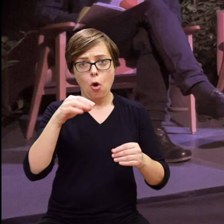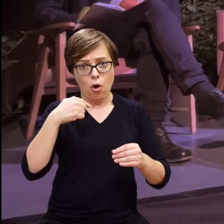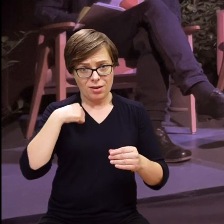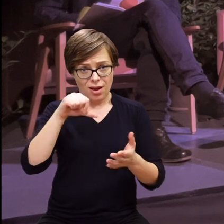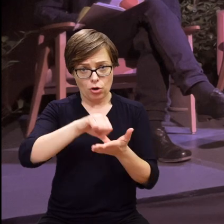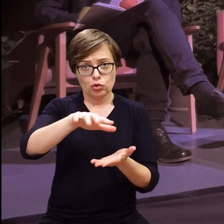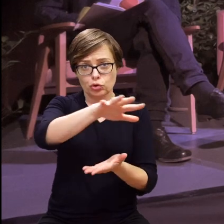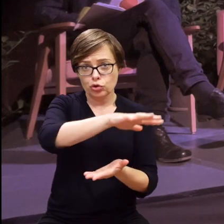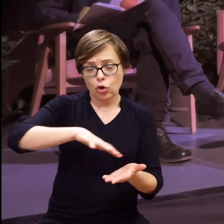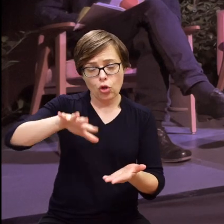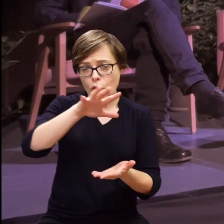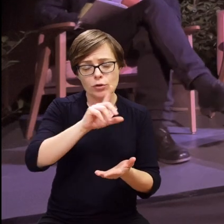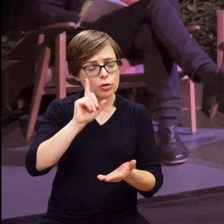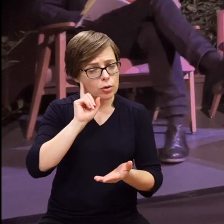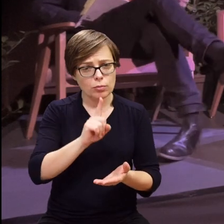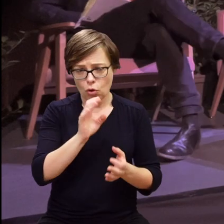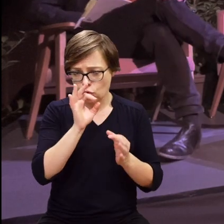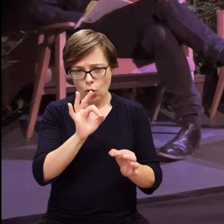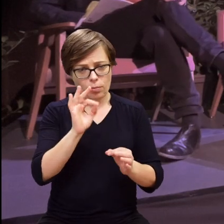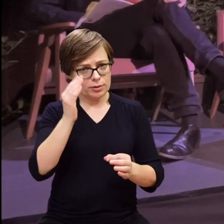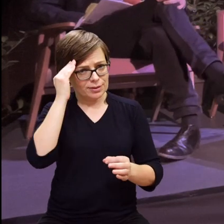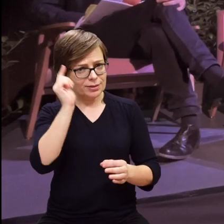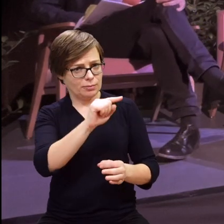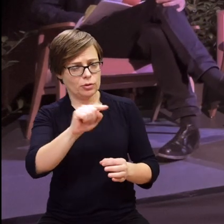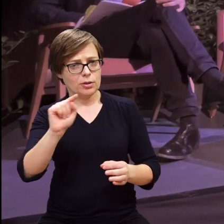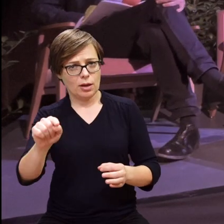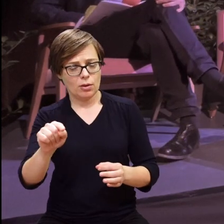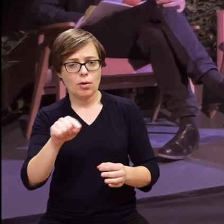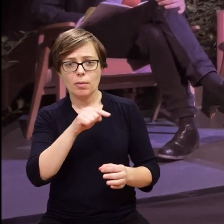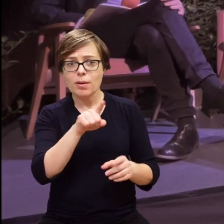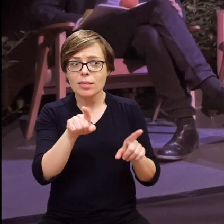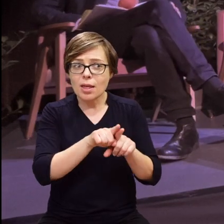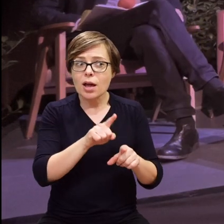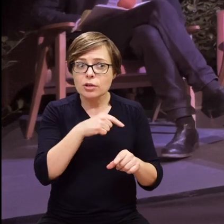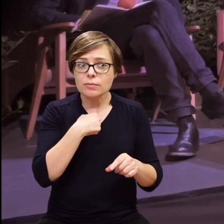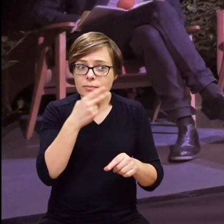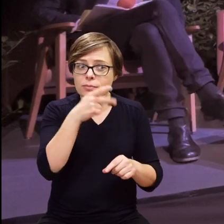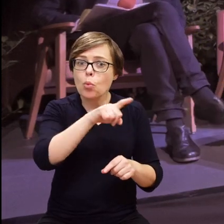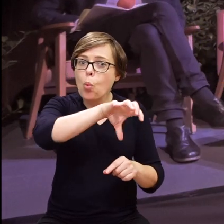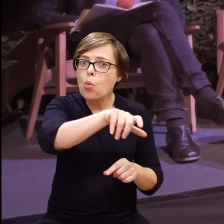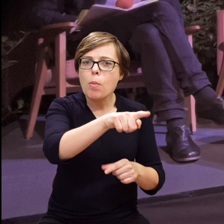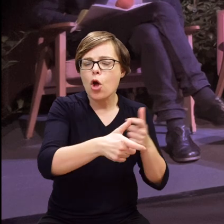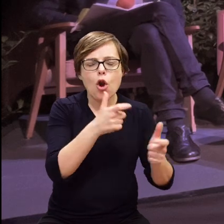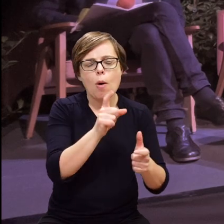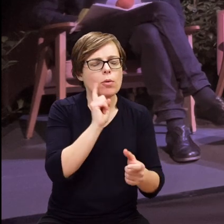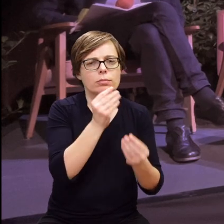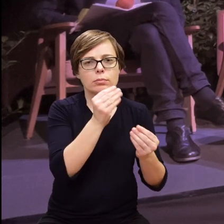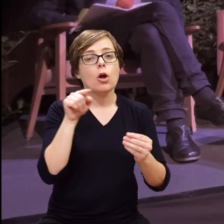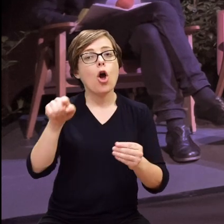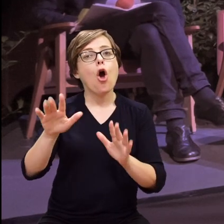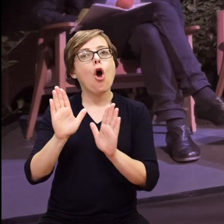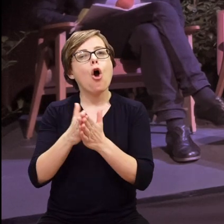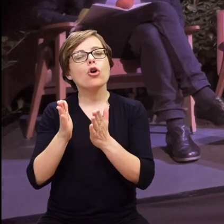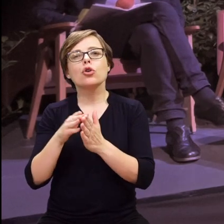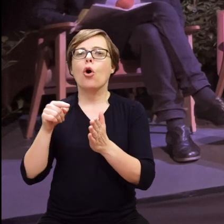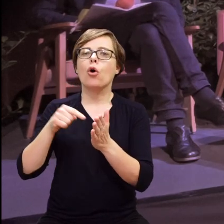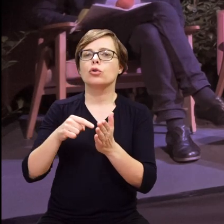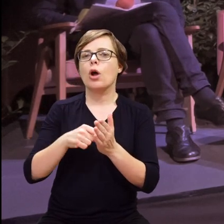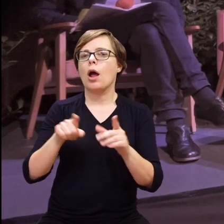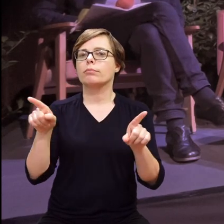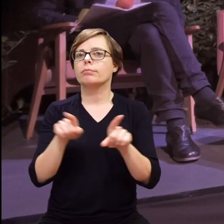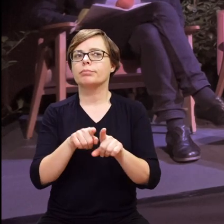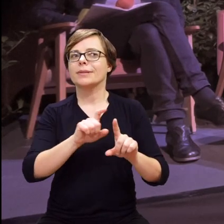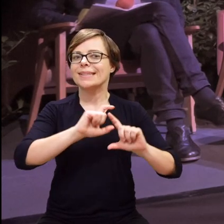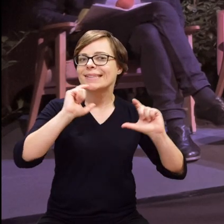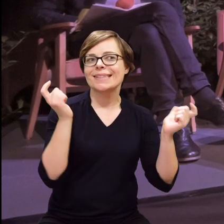że przecież ja to środowisko bardzo poznałam, poznałam bardzo wiele grup, które robią też świetne rzeczy. I to nie jest książka, która jest portretem środowiska osób